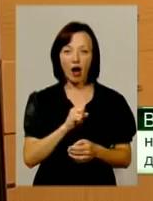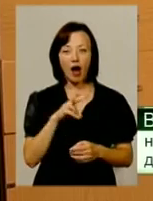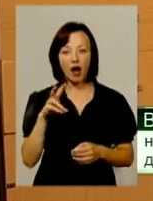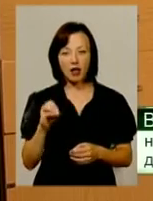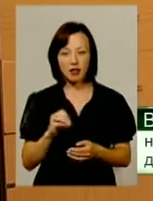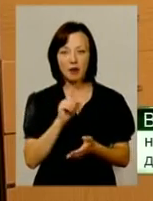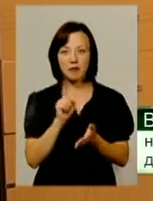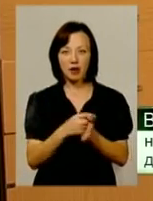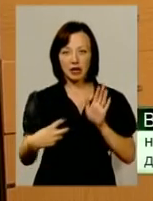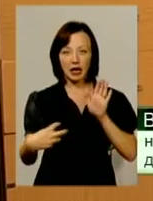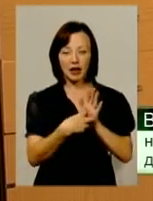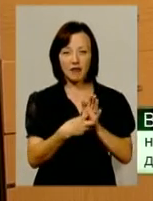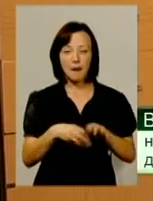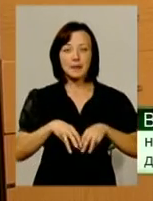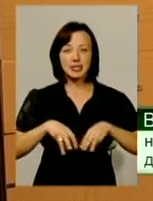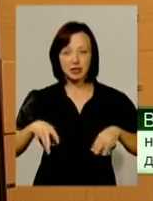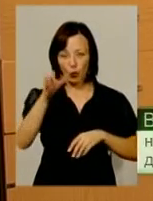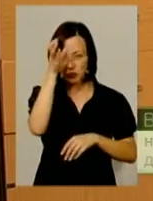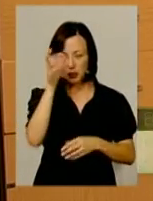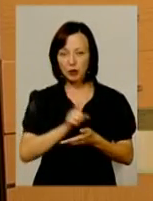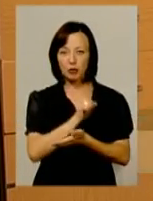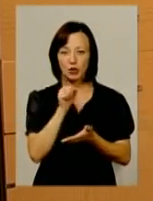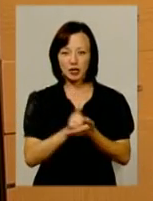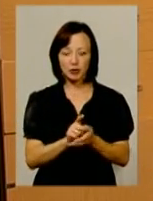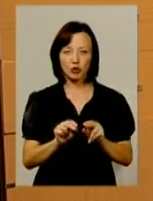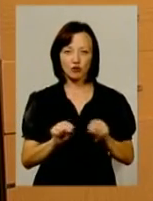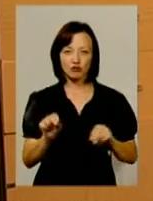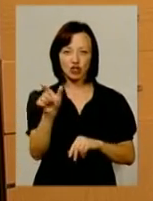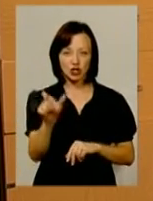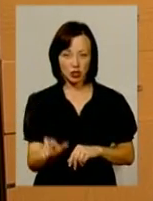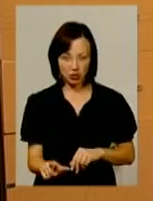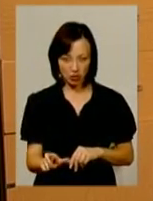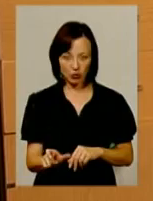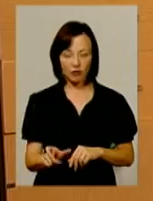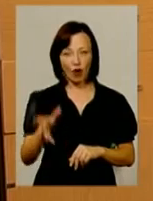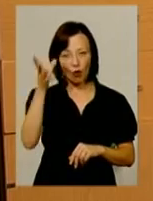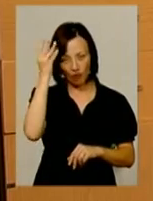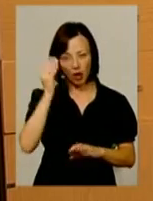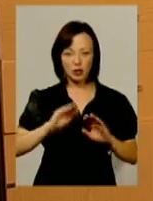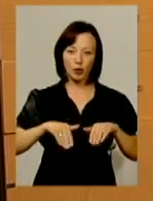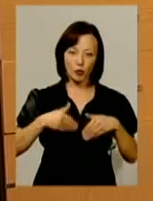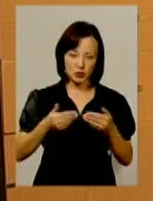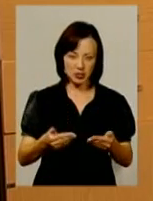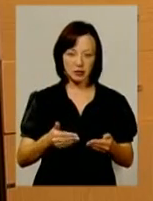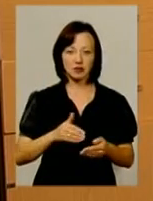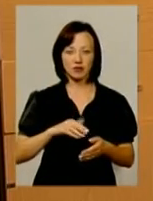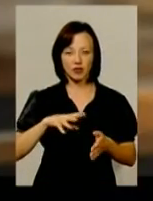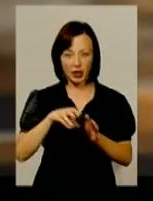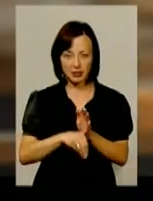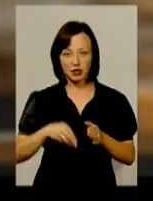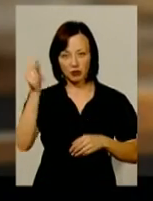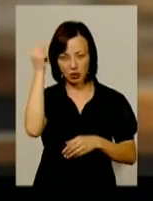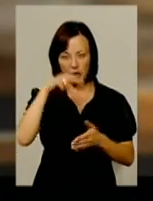гриф Міністерства освіти. І потрібно вчителю врахувати ті пропозиції і зміни, внесені до навчальних програм.